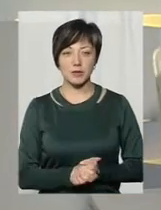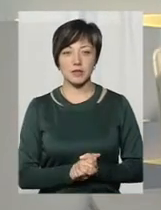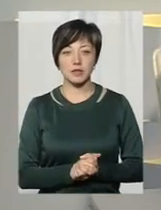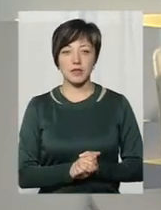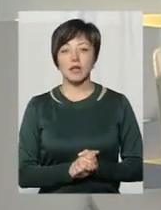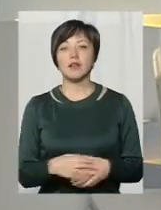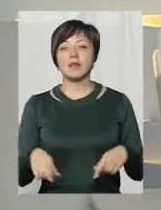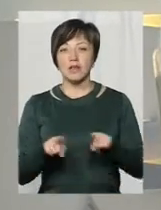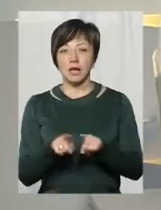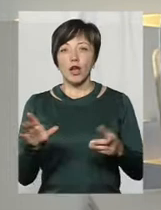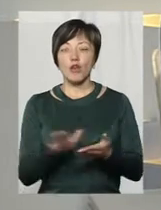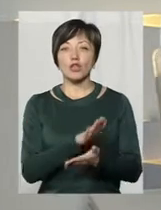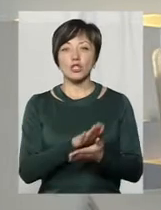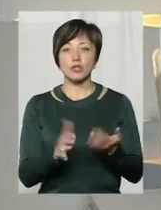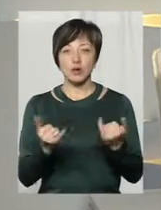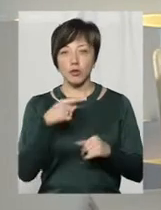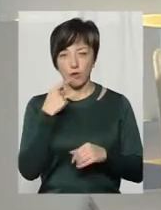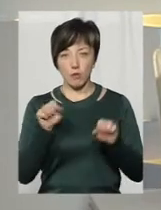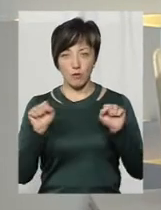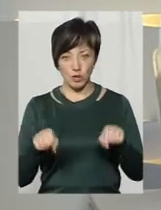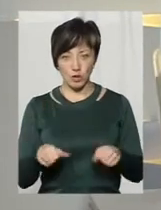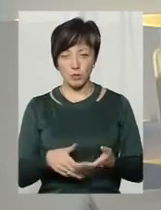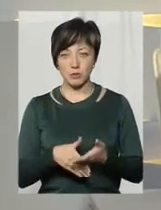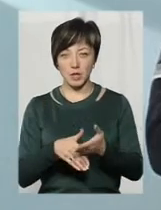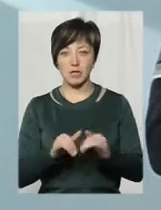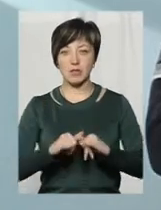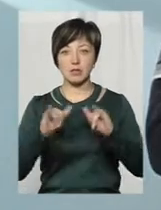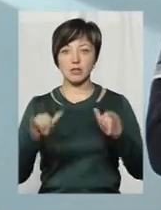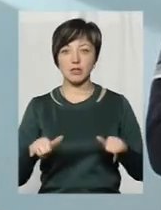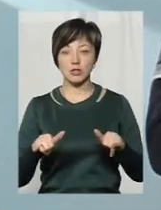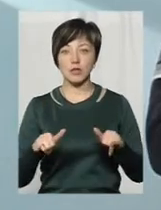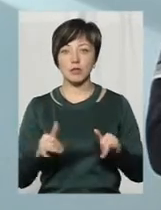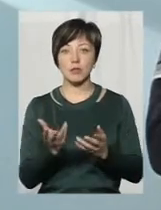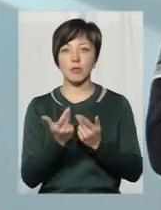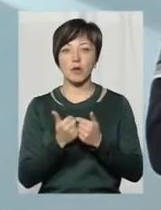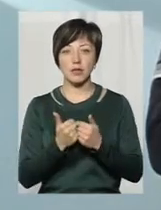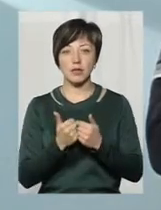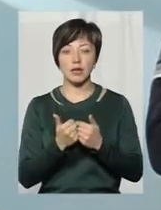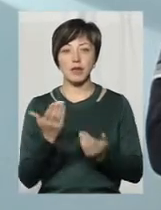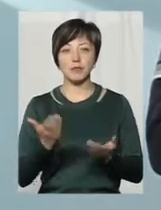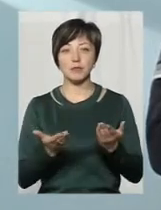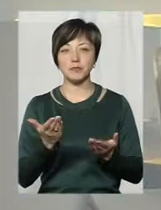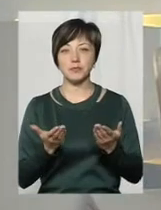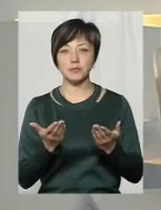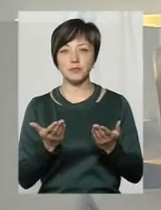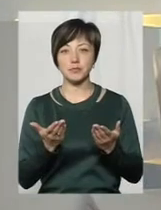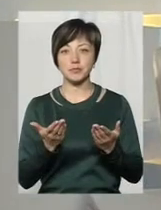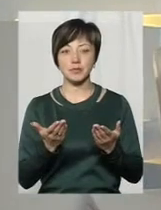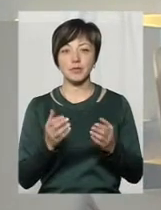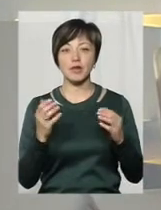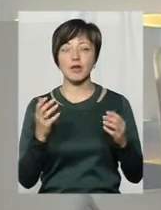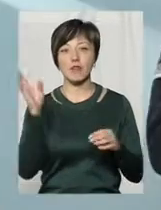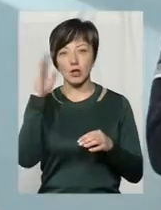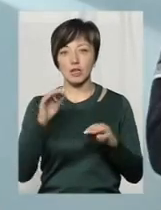розчищення, про яке ми сьогодні говоримо, воно ж, напевно, може посприяти збільшенню популяції, якщо глибша буде річка і вода зможе швидше